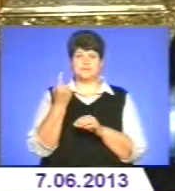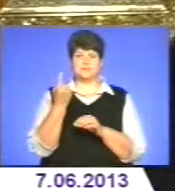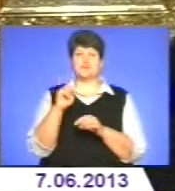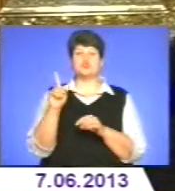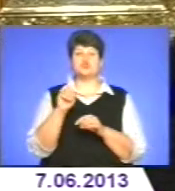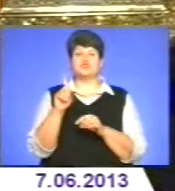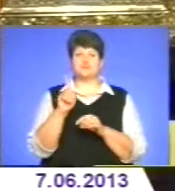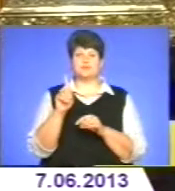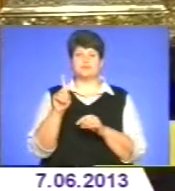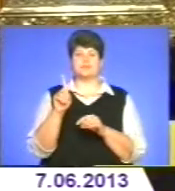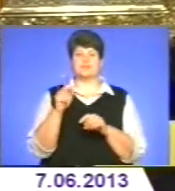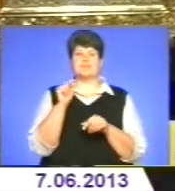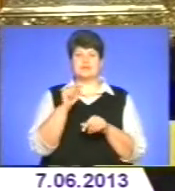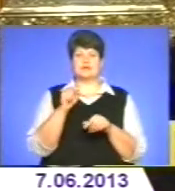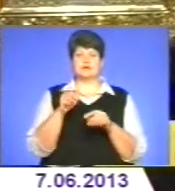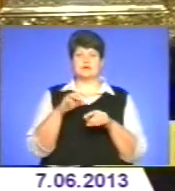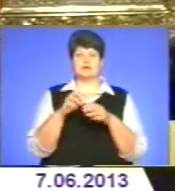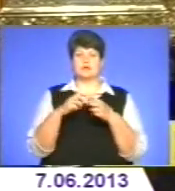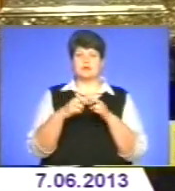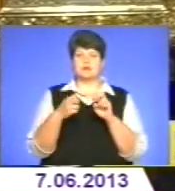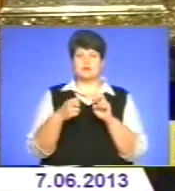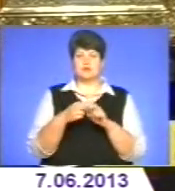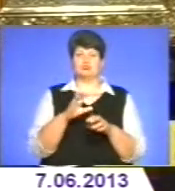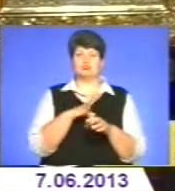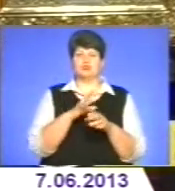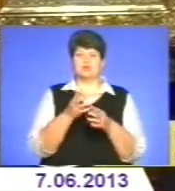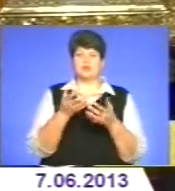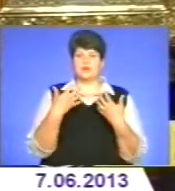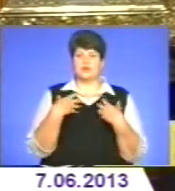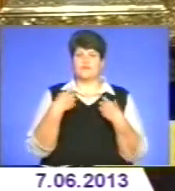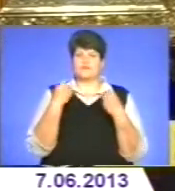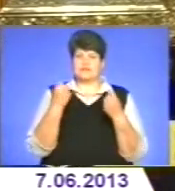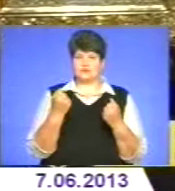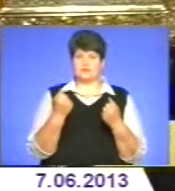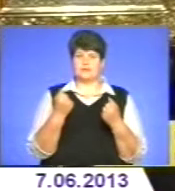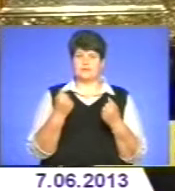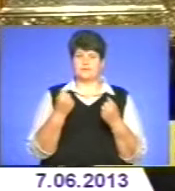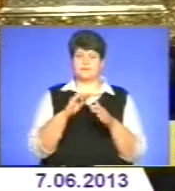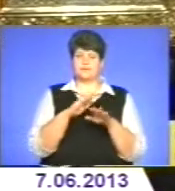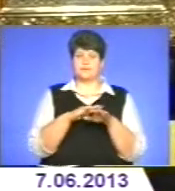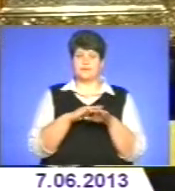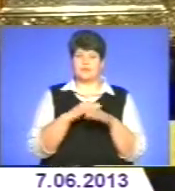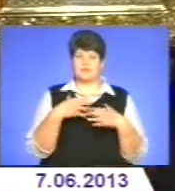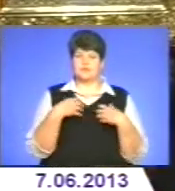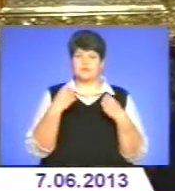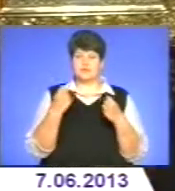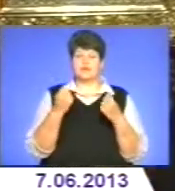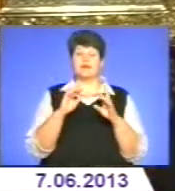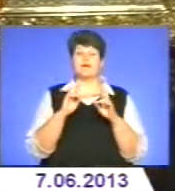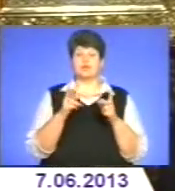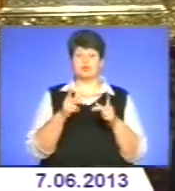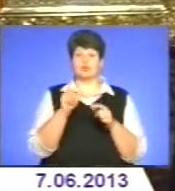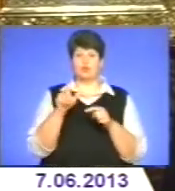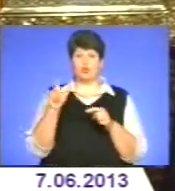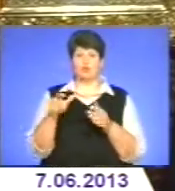щоб від тих мощів було якісь зцілення, ну інакше як, щоб люди